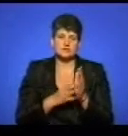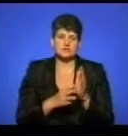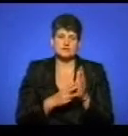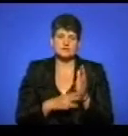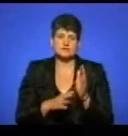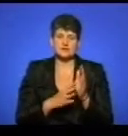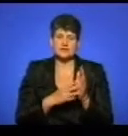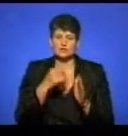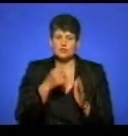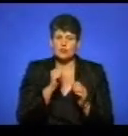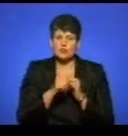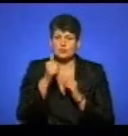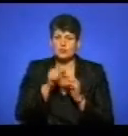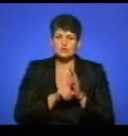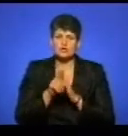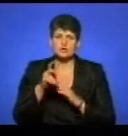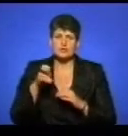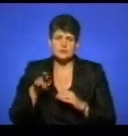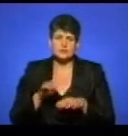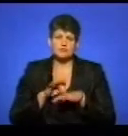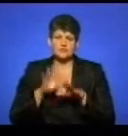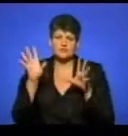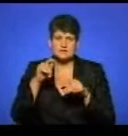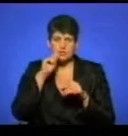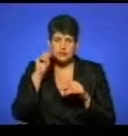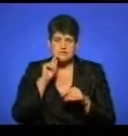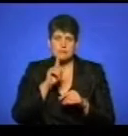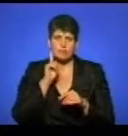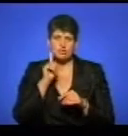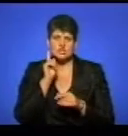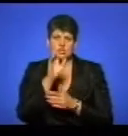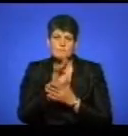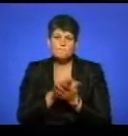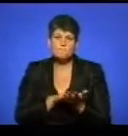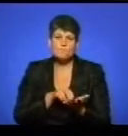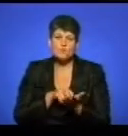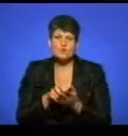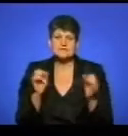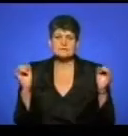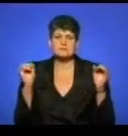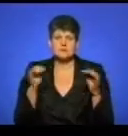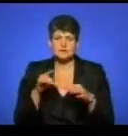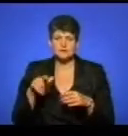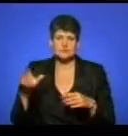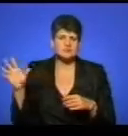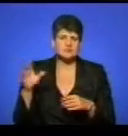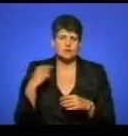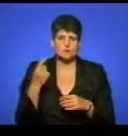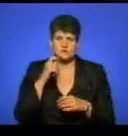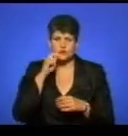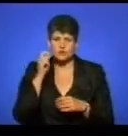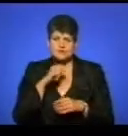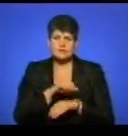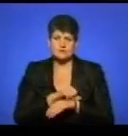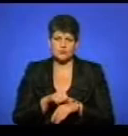Щорічно на початку липня проводиться всеукраїнська і молодіжна прощі, на яку збираються прочани з усіх областей України, а також за